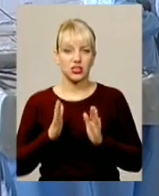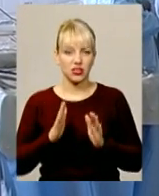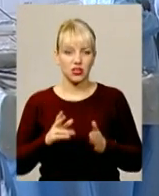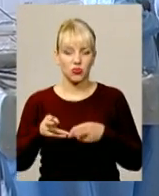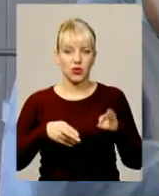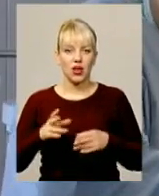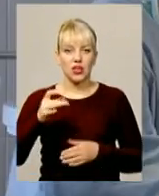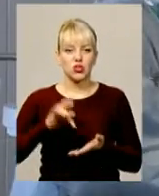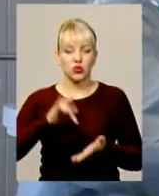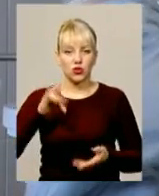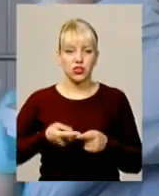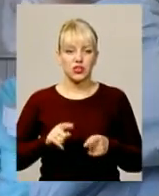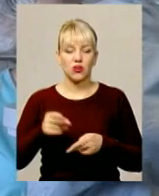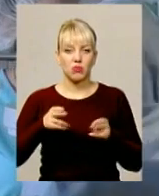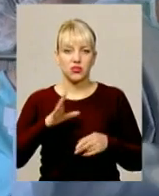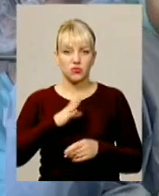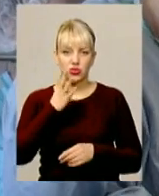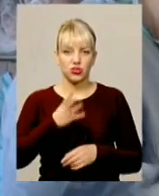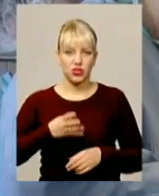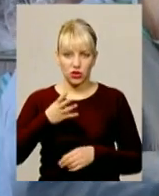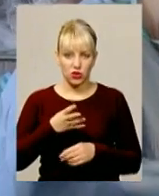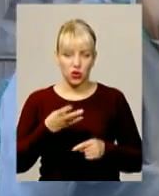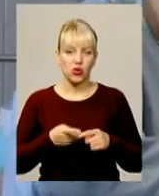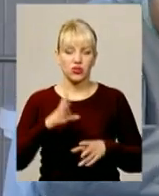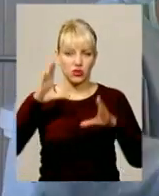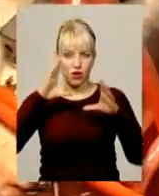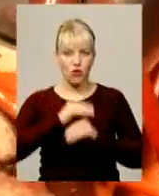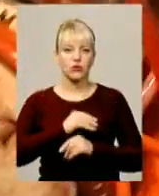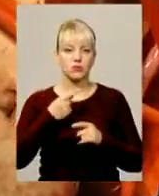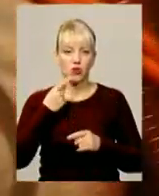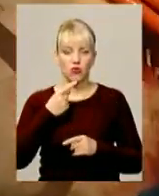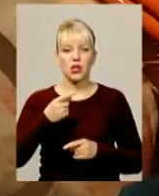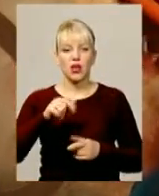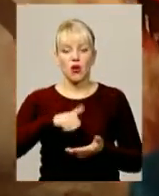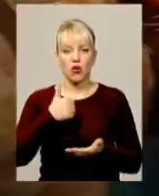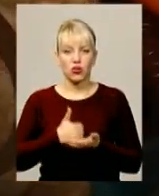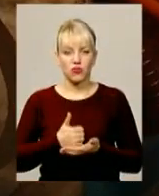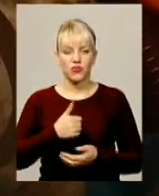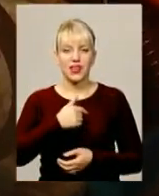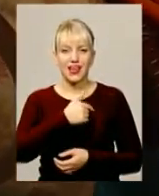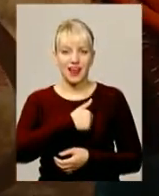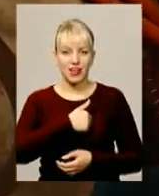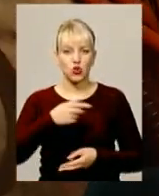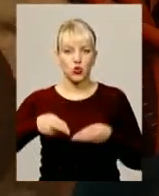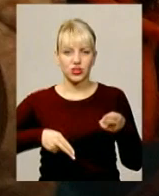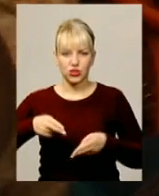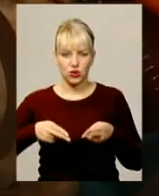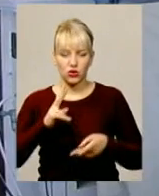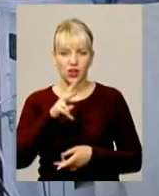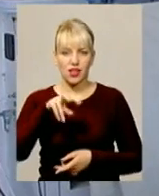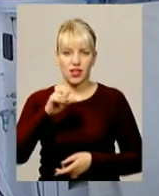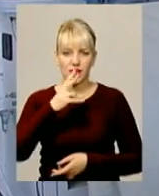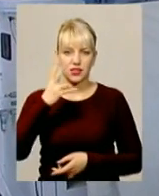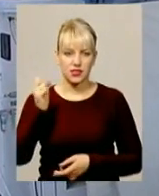столиці. Операція тривала чотири години і прийшла успішно, переконує головний кардіохірург області Андрій Кланца. Чоловік, якому